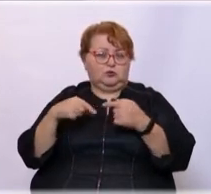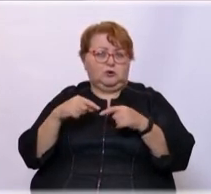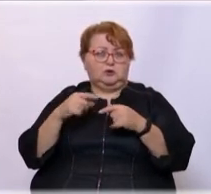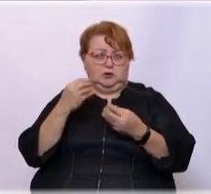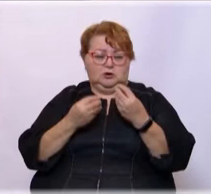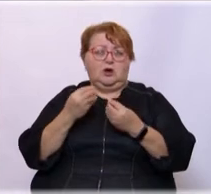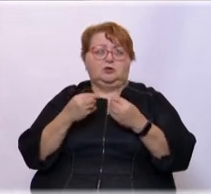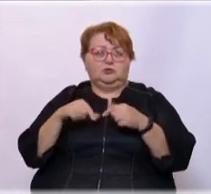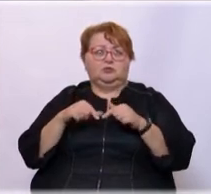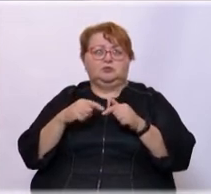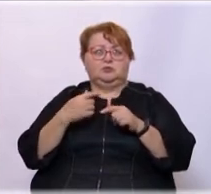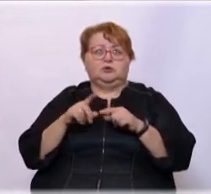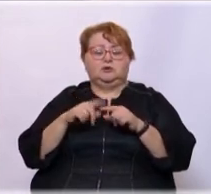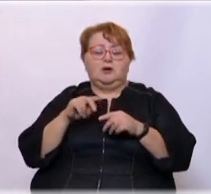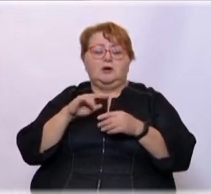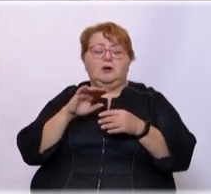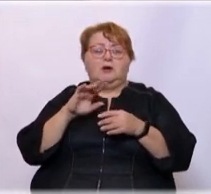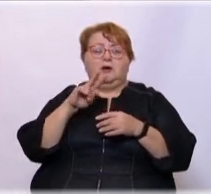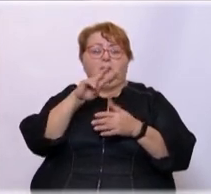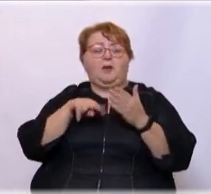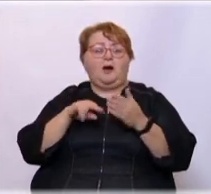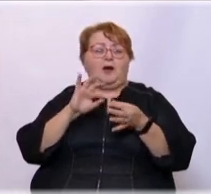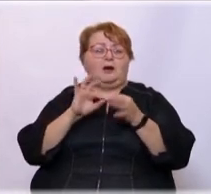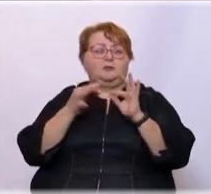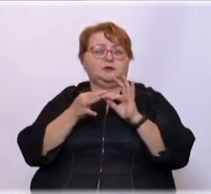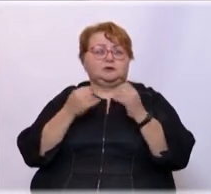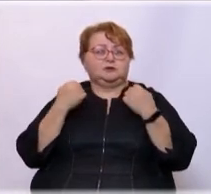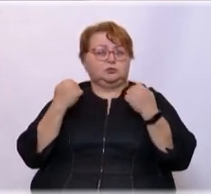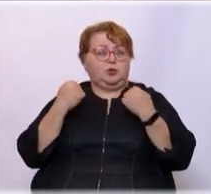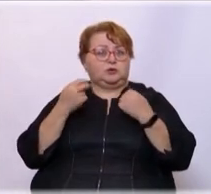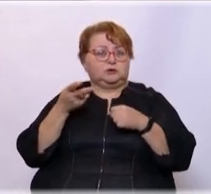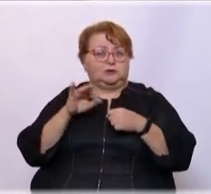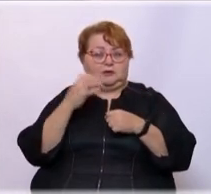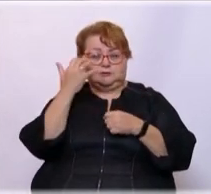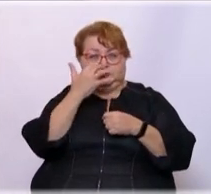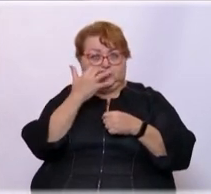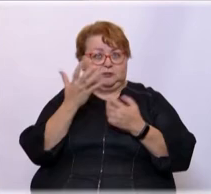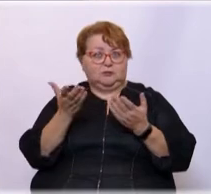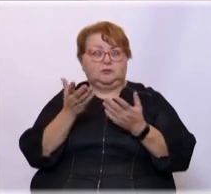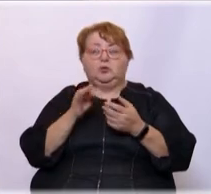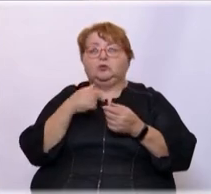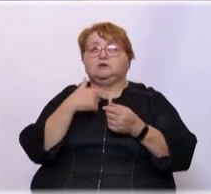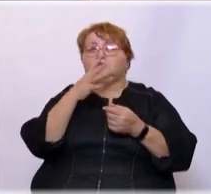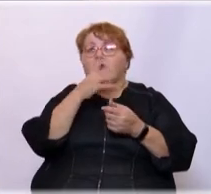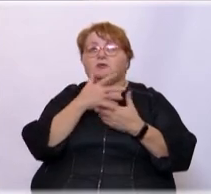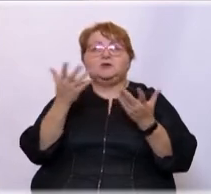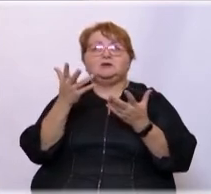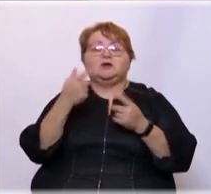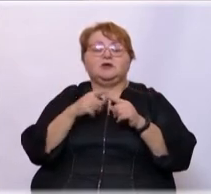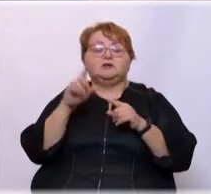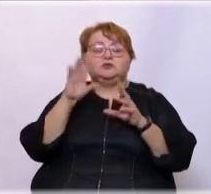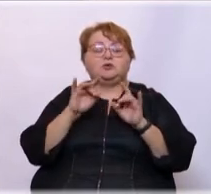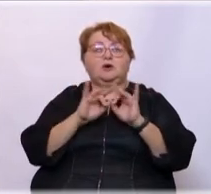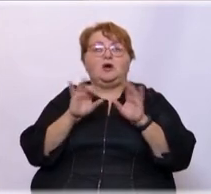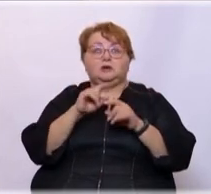играют в футбол. Это паралимпийские спорты, кстати, незрячие. Я об этом долго говорить, поэтому у нас с вами нет времени, наверное, это все